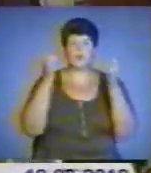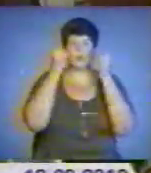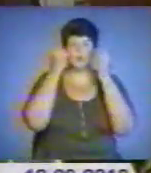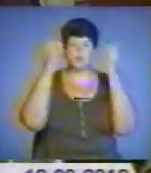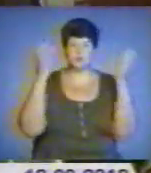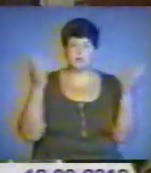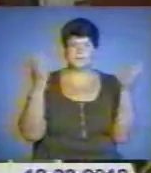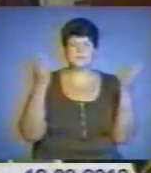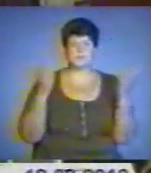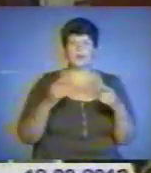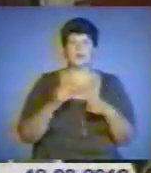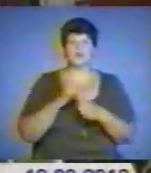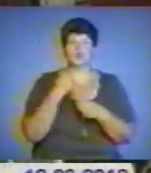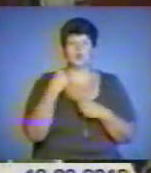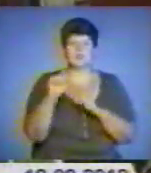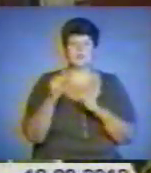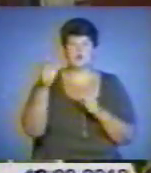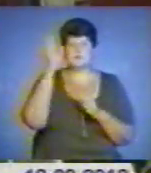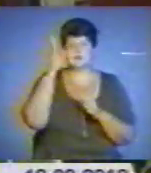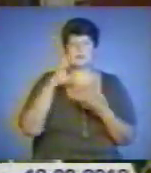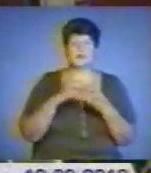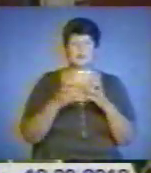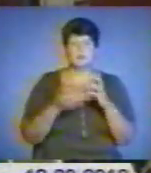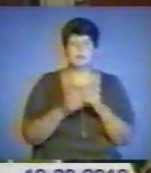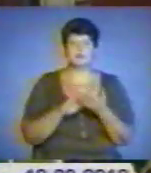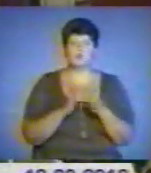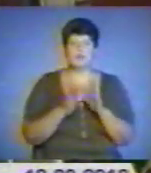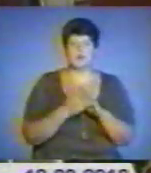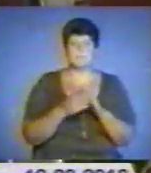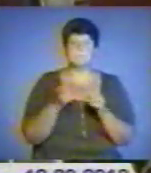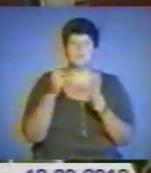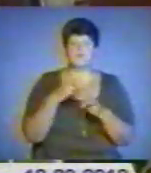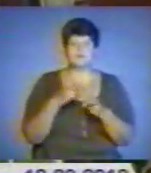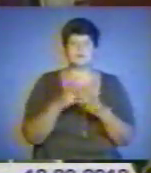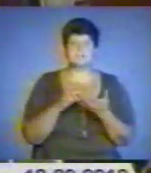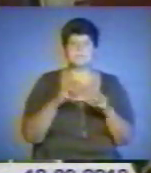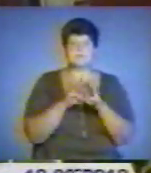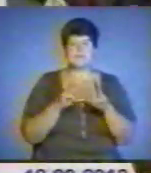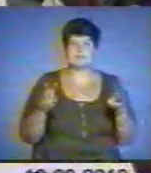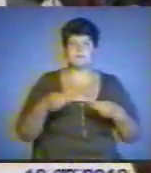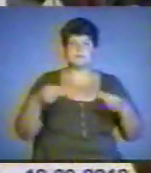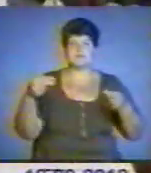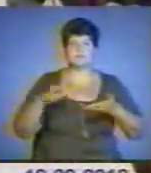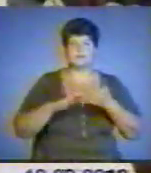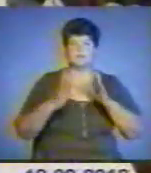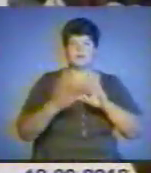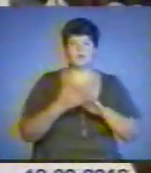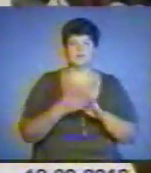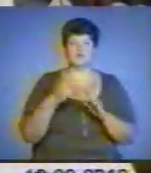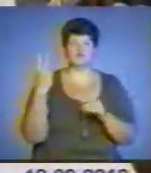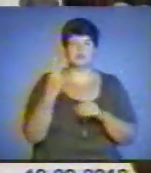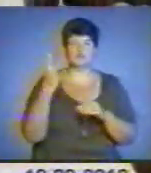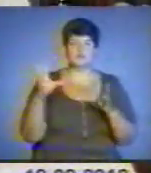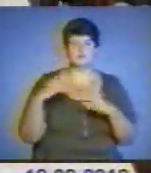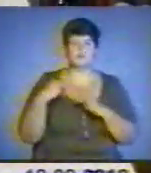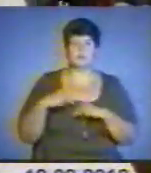Долати освітянські проблеми разом домовилися профільні міністри. Дмитро Табачник та Дмитро Ліванов підписали меморандум про дворічну співпрацю між школами